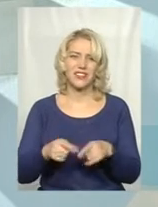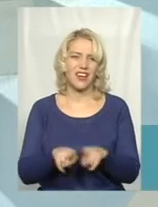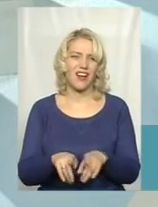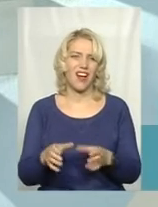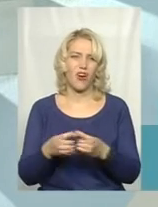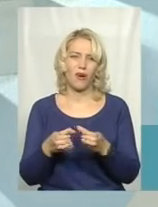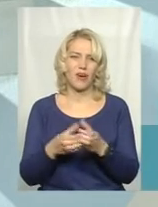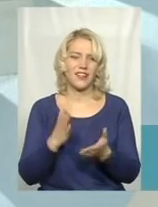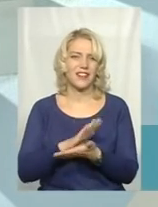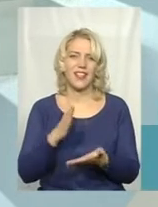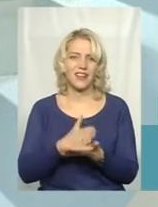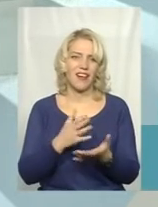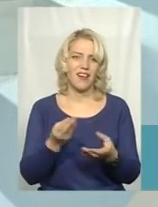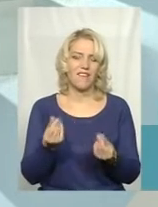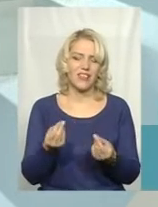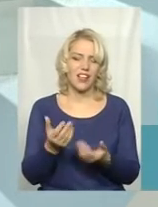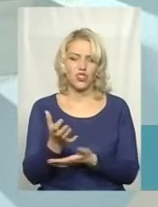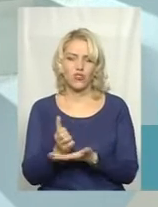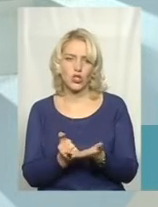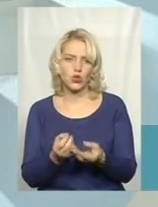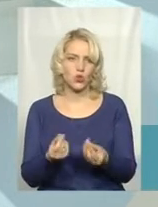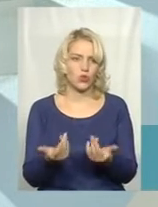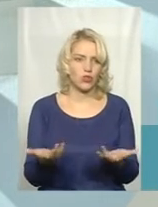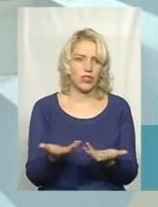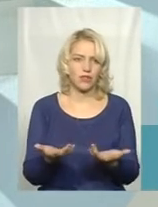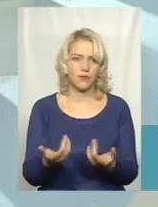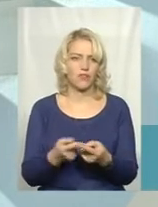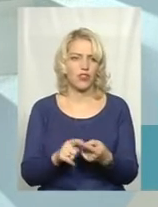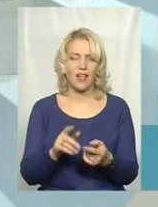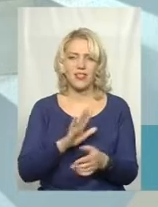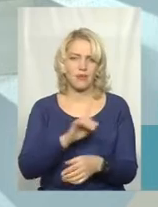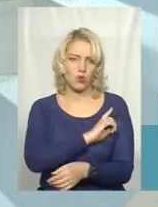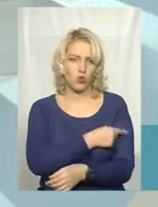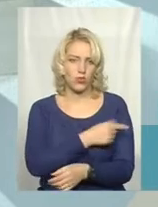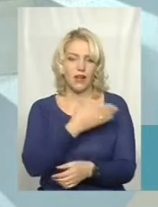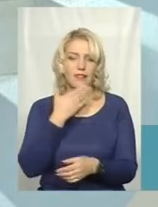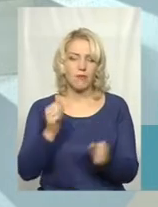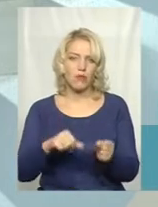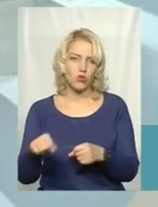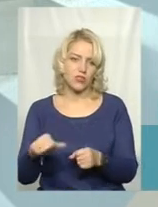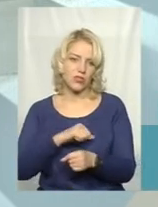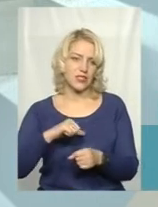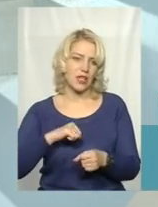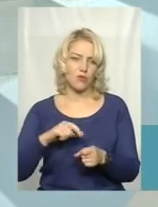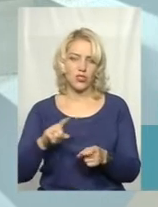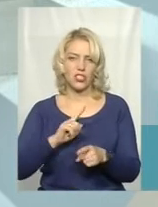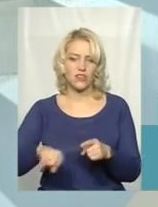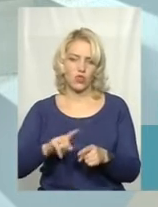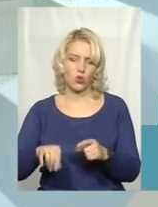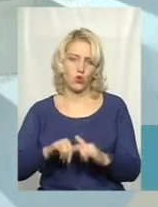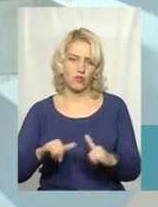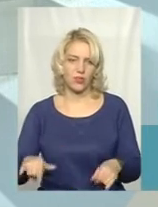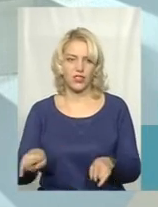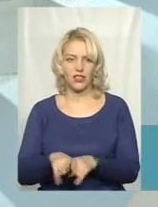фінансово, ресурсно або ще якимось іншим чином, вона не є достатньо потужною. Вона не має можливості самостійно швидко розвиватися.